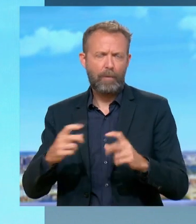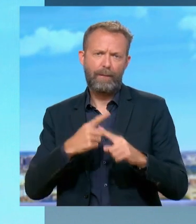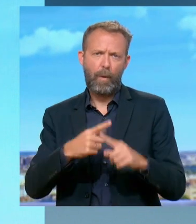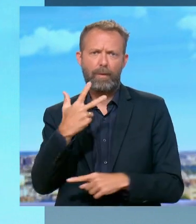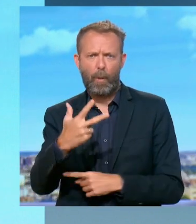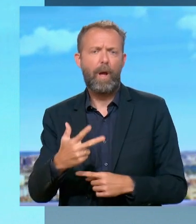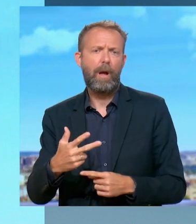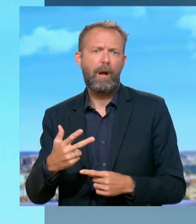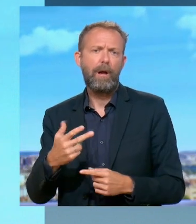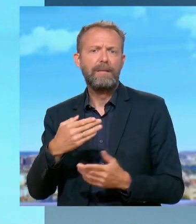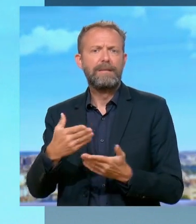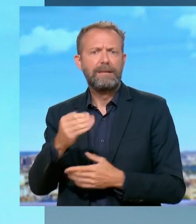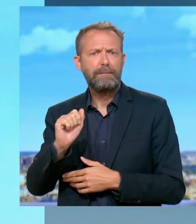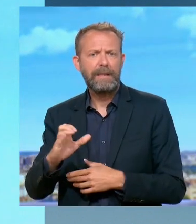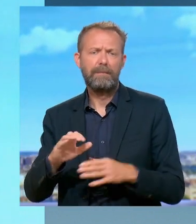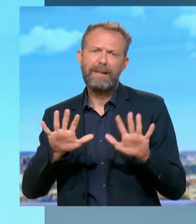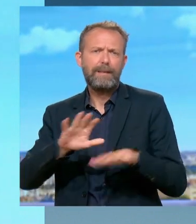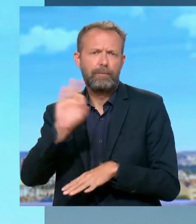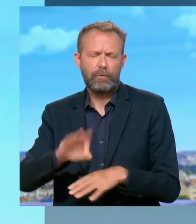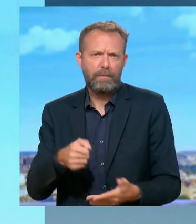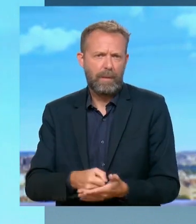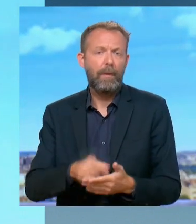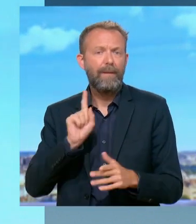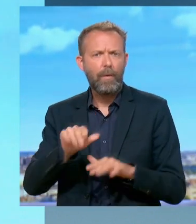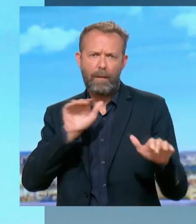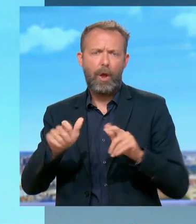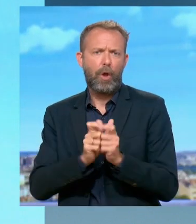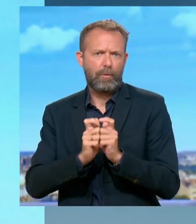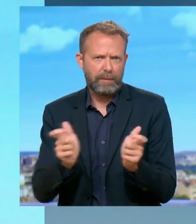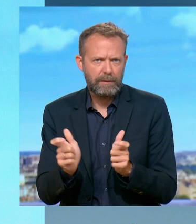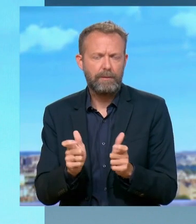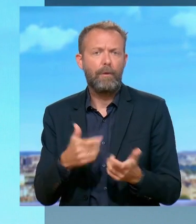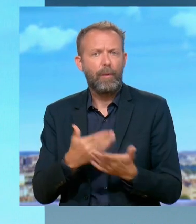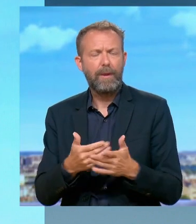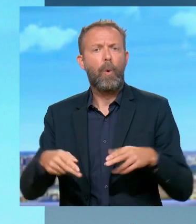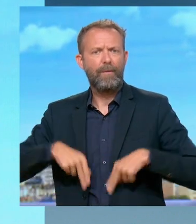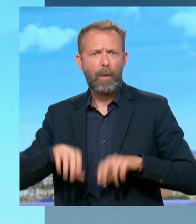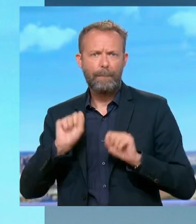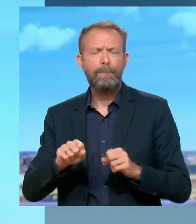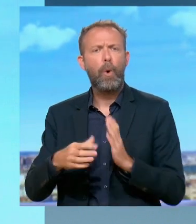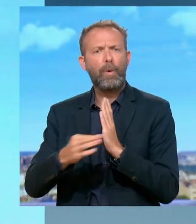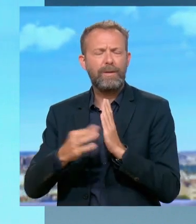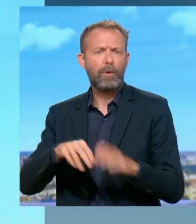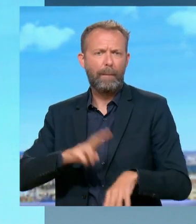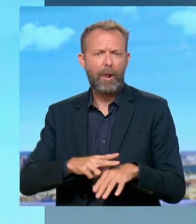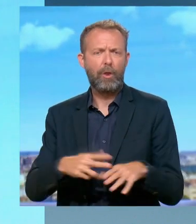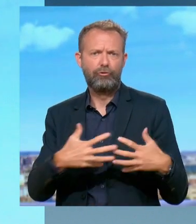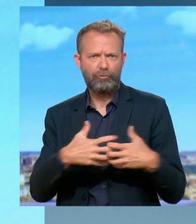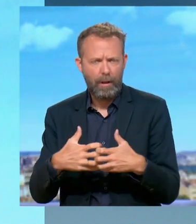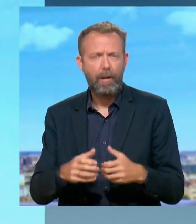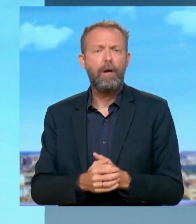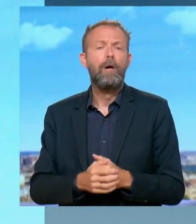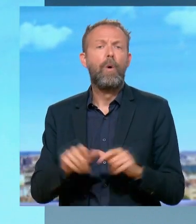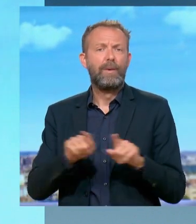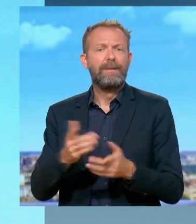10%. Et pour cela, il faut mobiliser les entreprises en échange de quoi les gouvernements pourraient geler leurs cotisations patronales. On augmente les salaires de